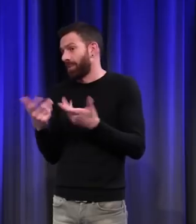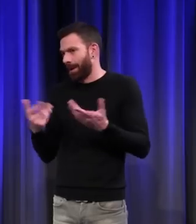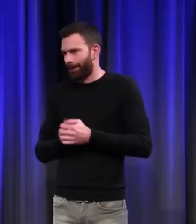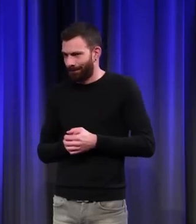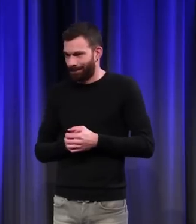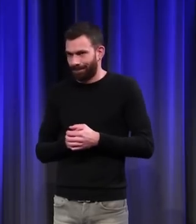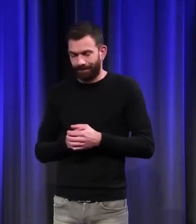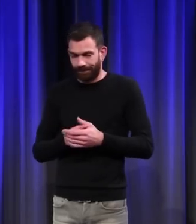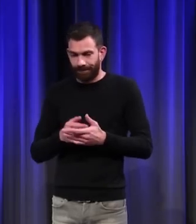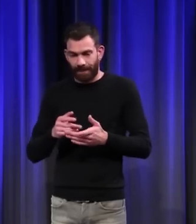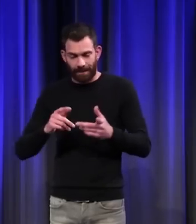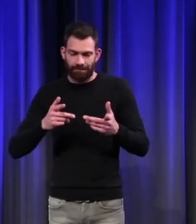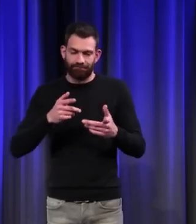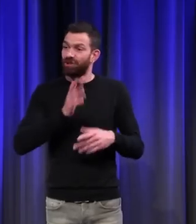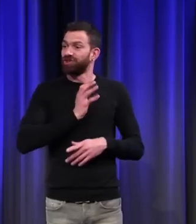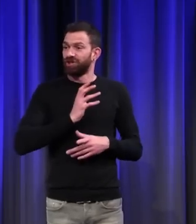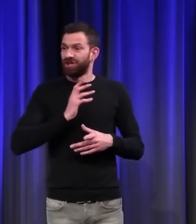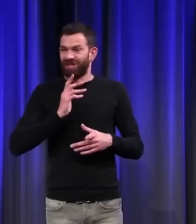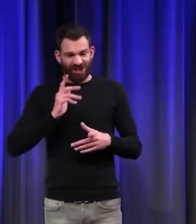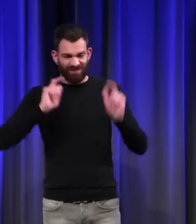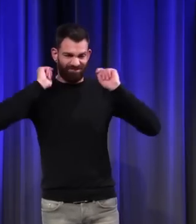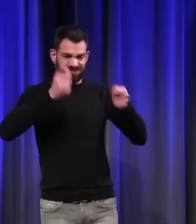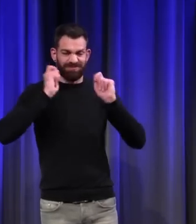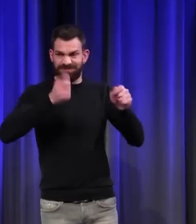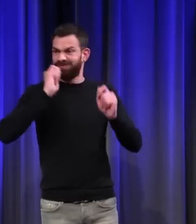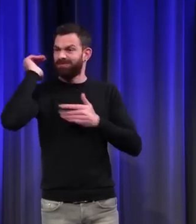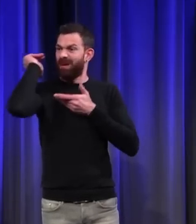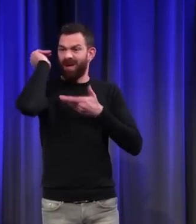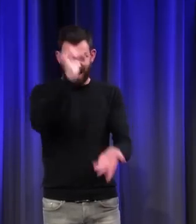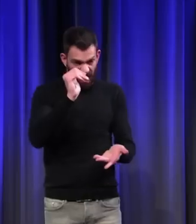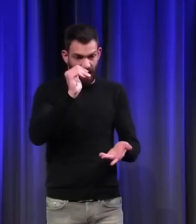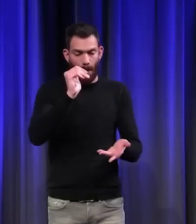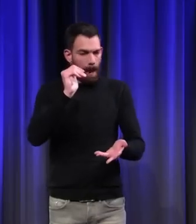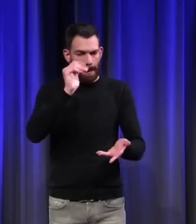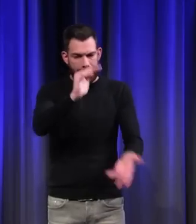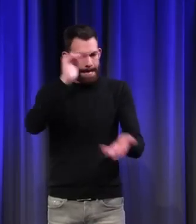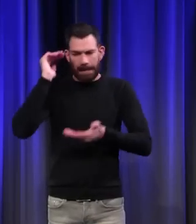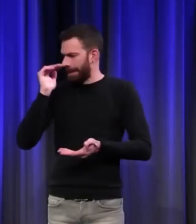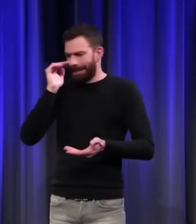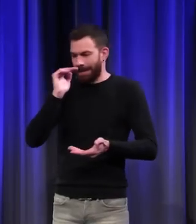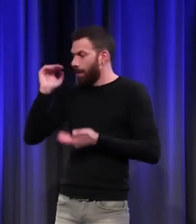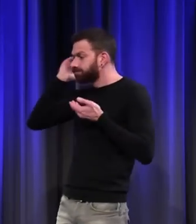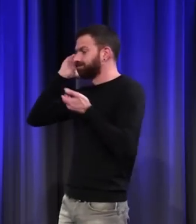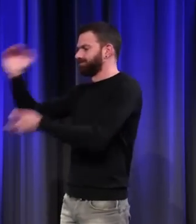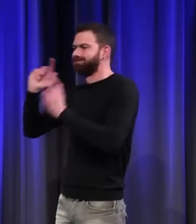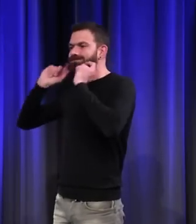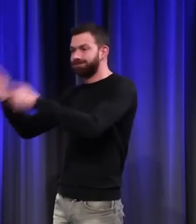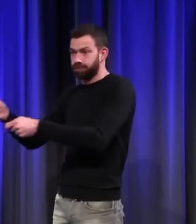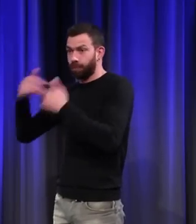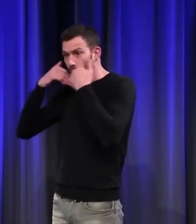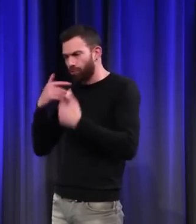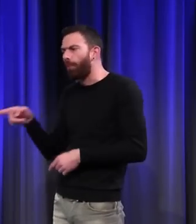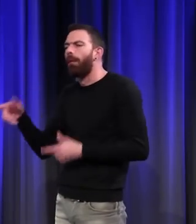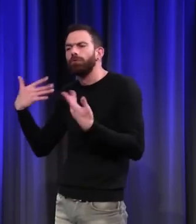sur le cochon, qui n'était absolument pour rien et qui avait déjà beaucoup de vices sur son dos, la bouinfrerie et la saleté.